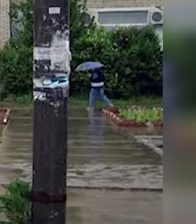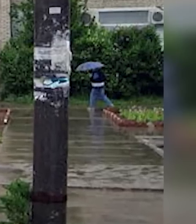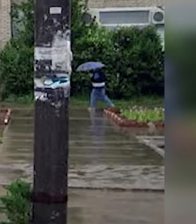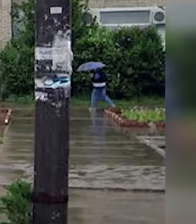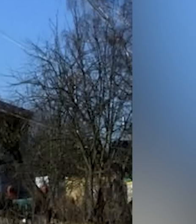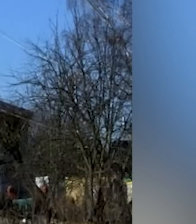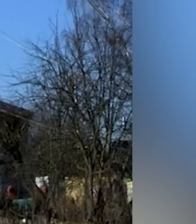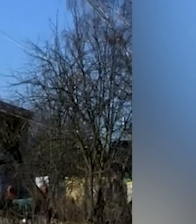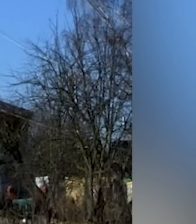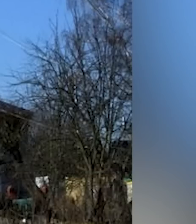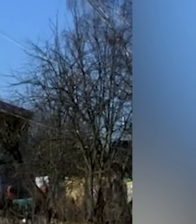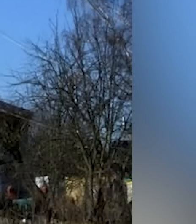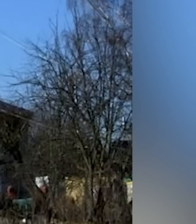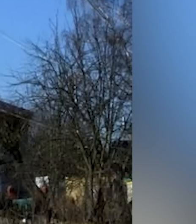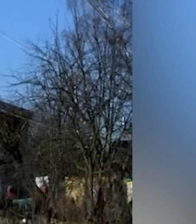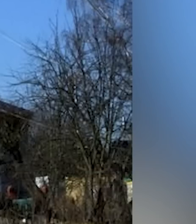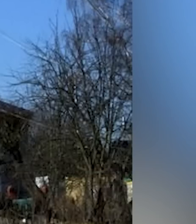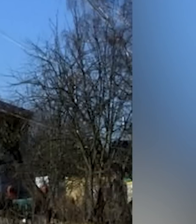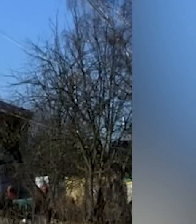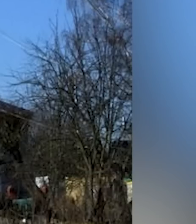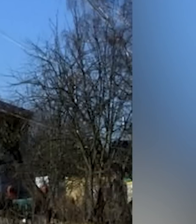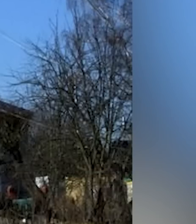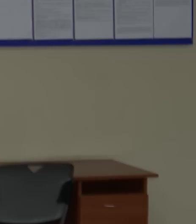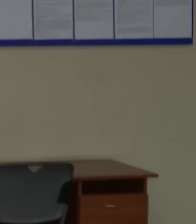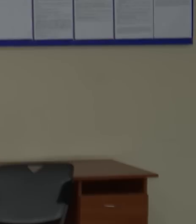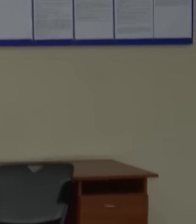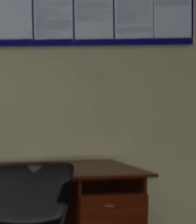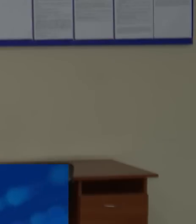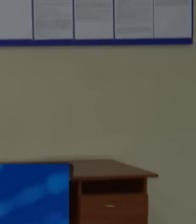жителів містечка в Зенепаді саме так витратити ресурси.